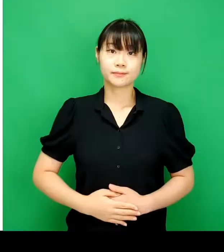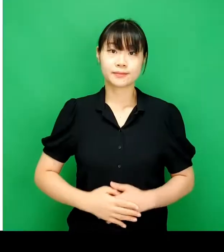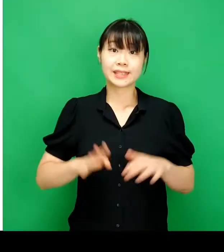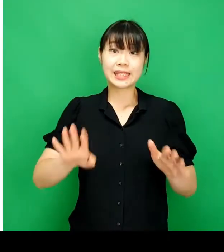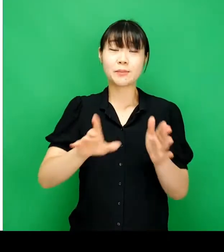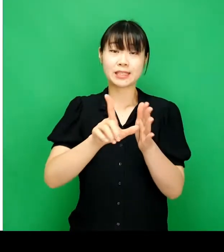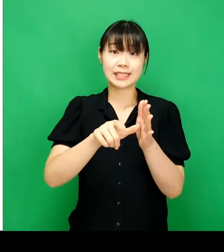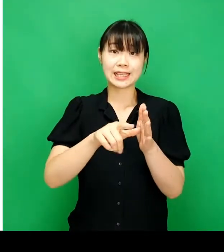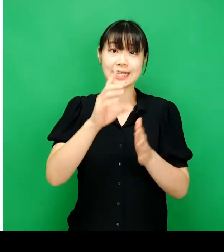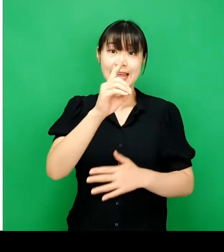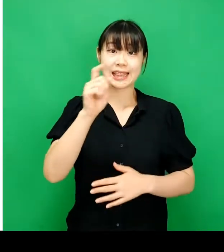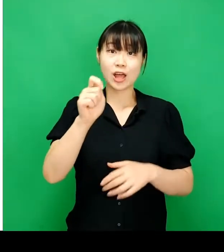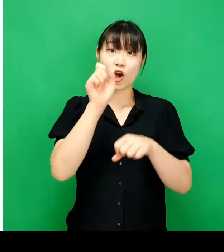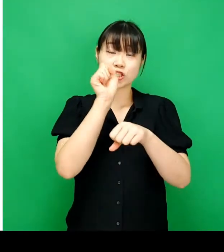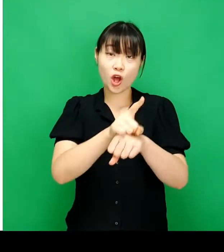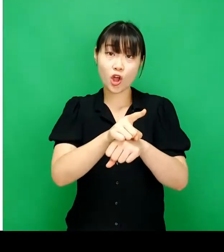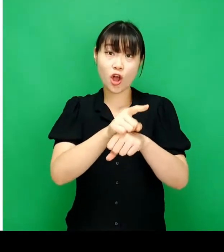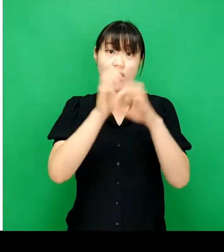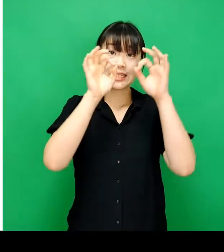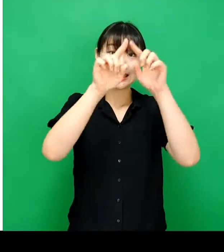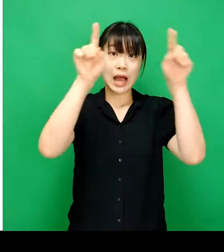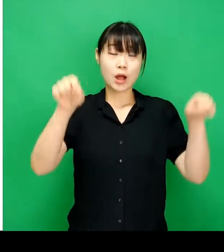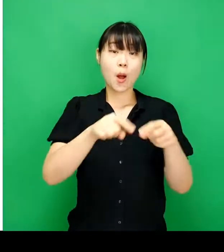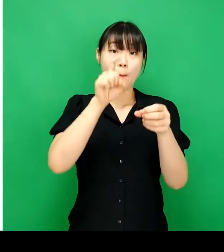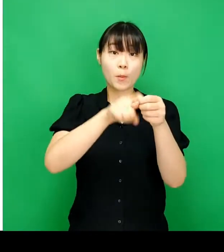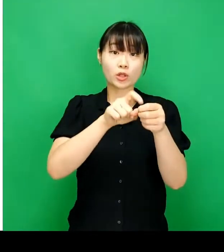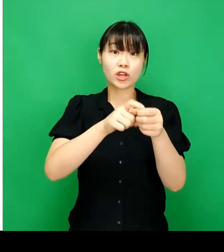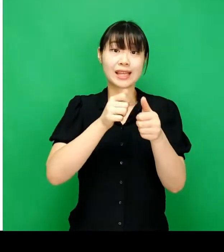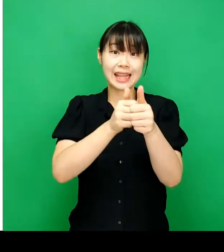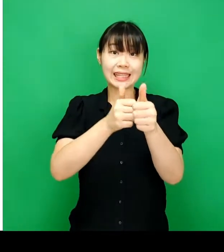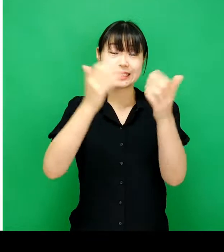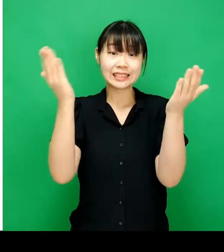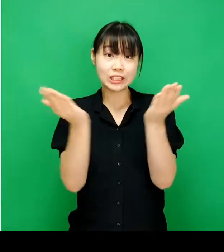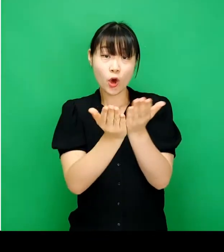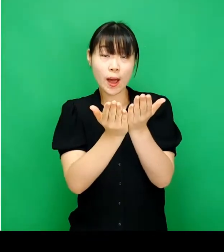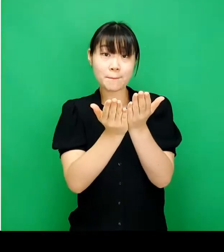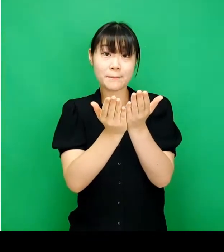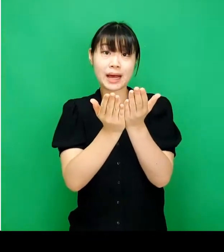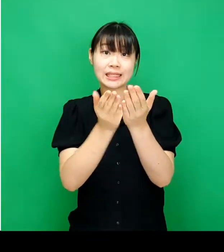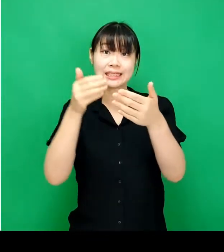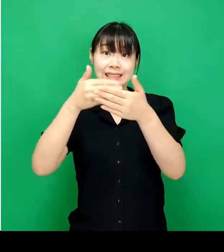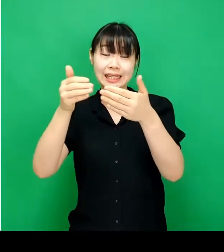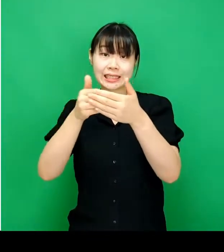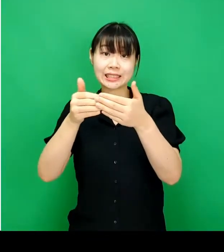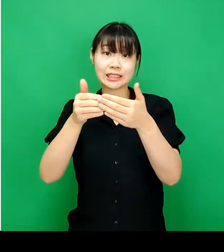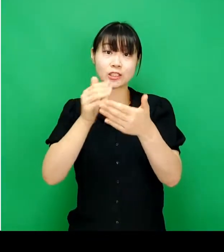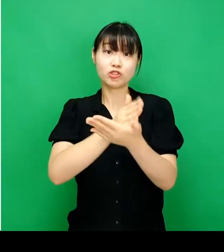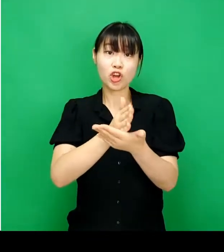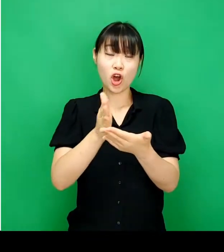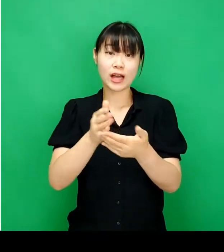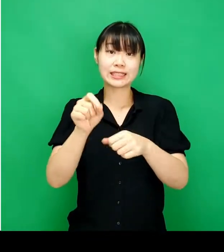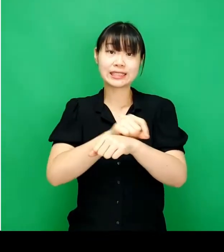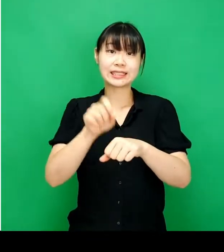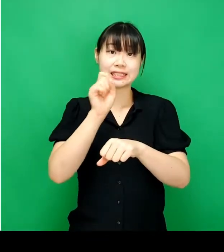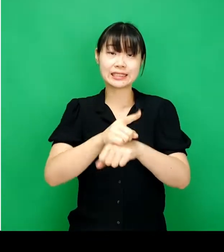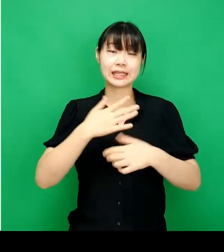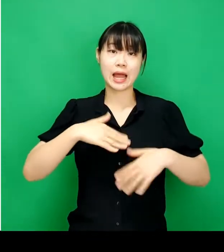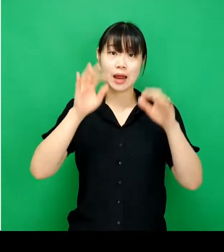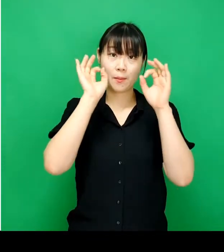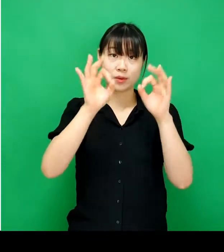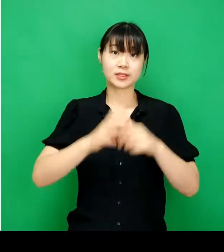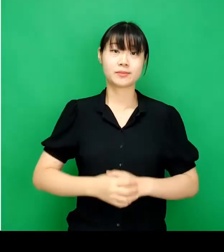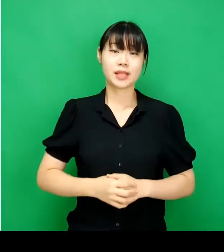이번 시간에는 데이터의 성격 또는 시각화 목적에 따른 적합한 차트 유형과 그 특징을 알아보겠습니다.